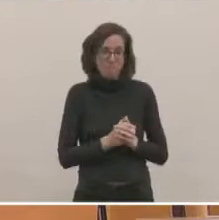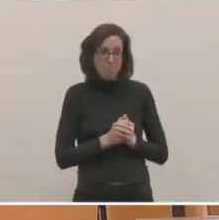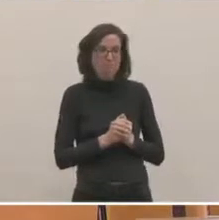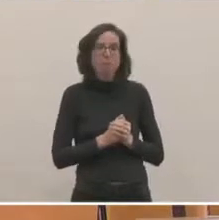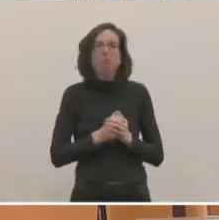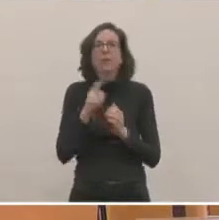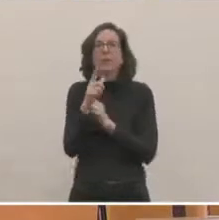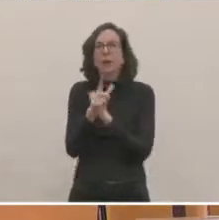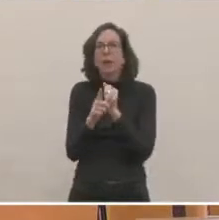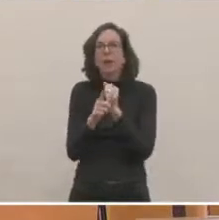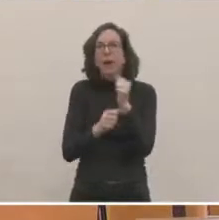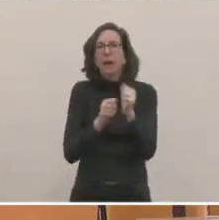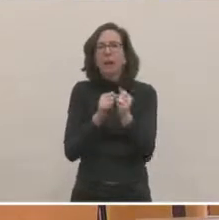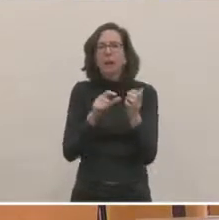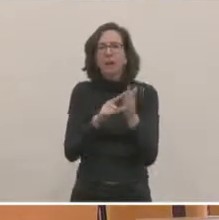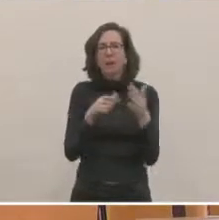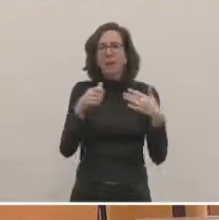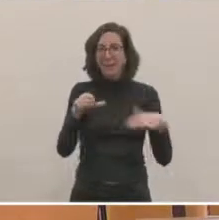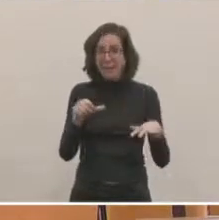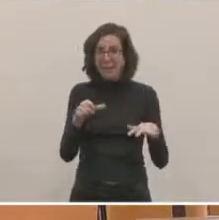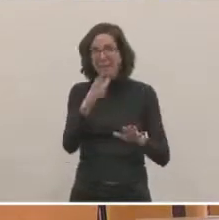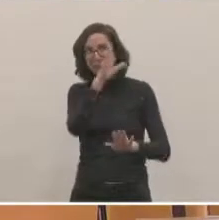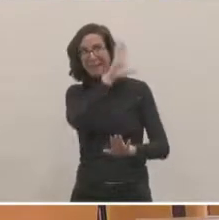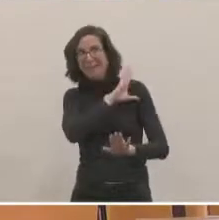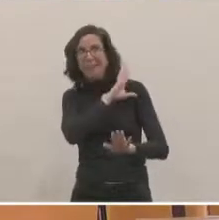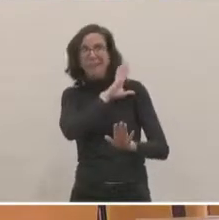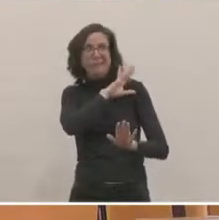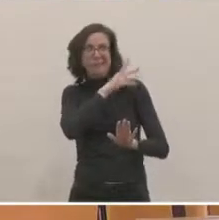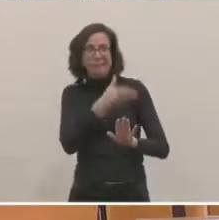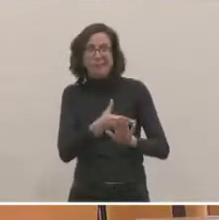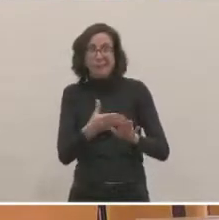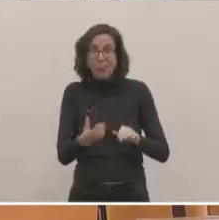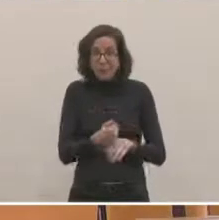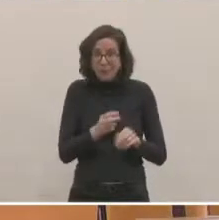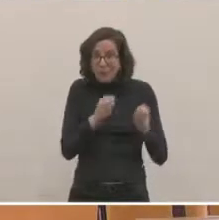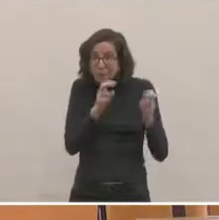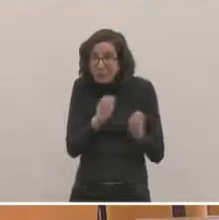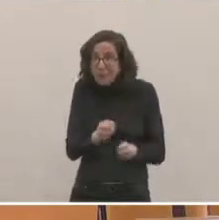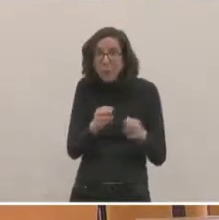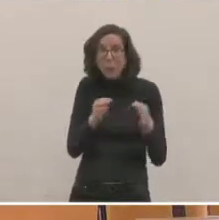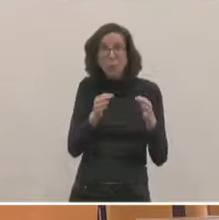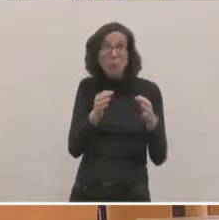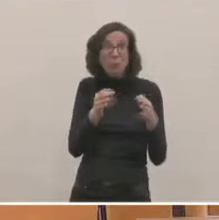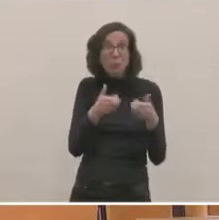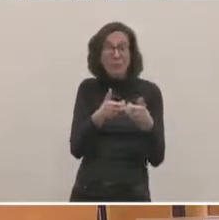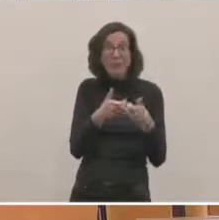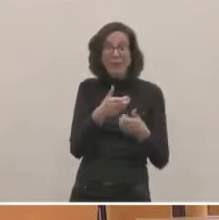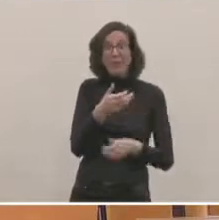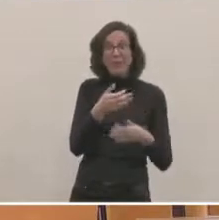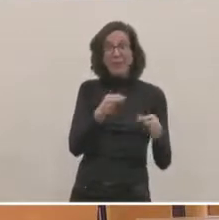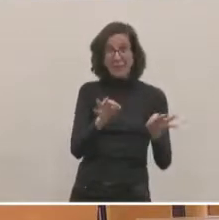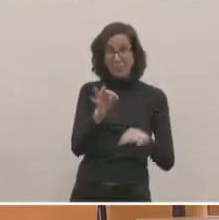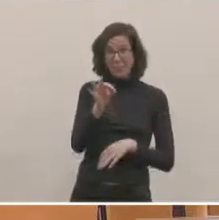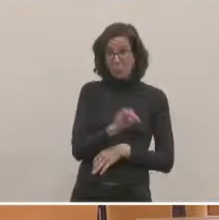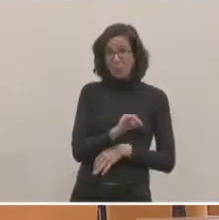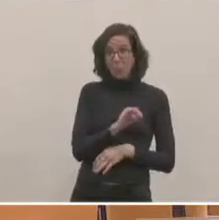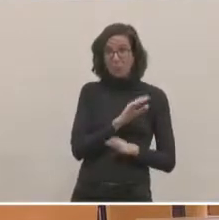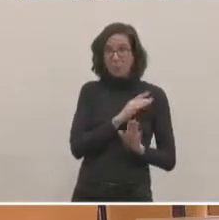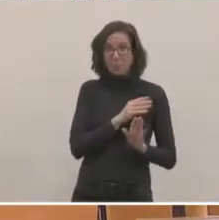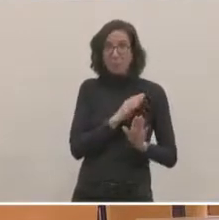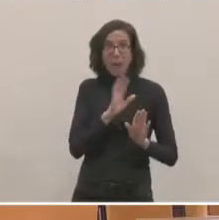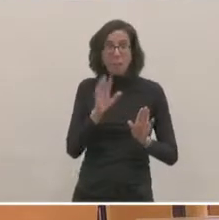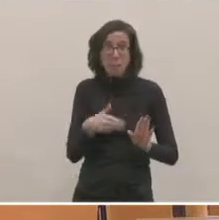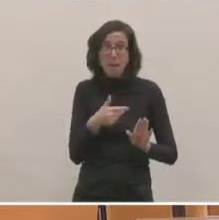de l'eau de 10%. Et ensuite, il n'a pas augmenté depuis 2016, c'est-à qu'en termes réels, a baissé, globalement, dans les